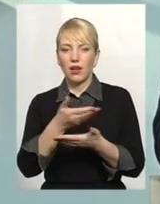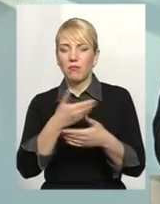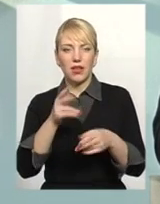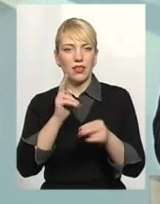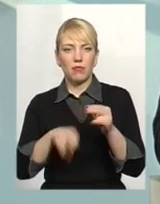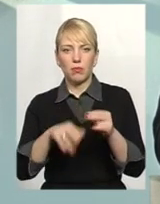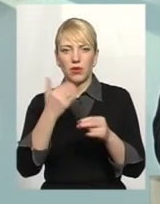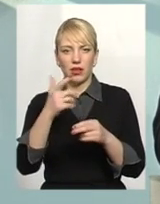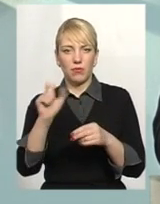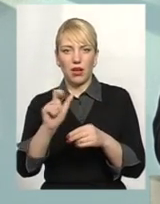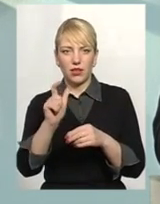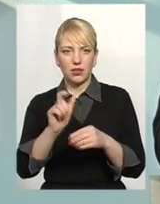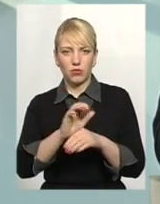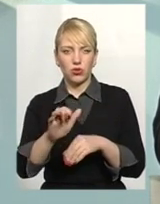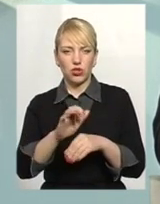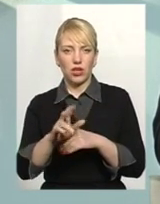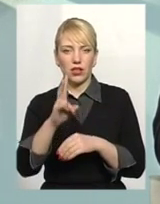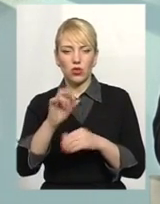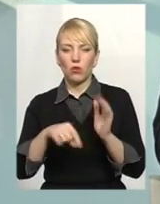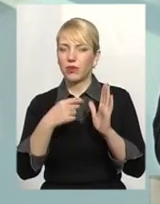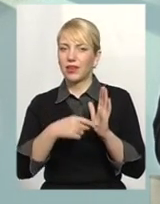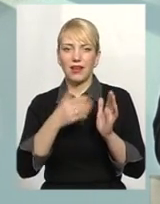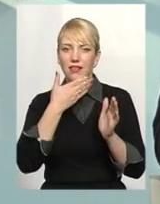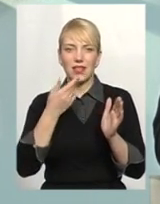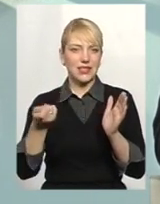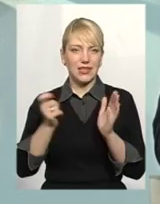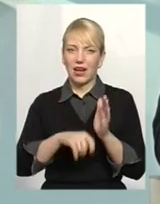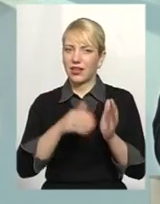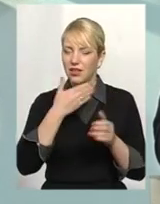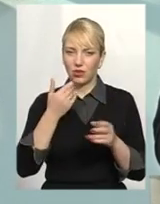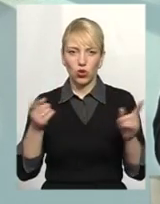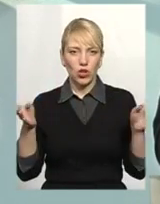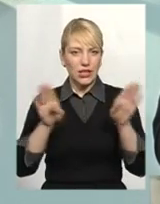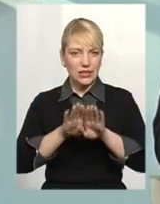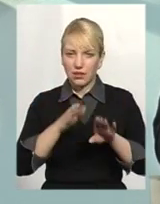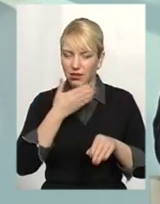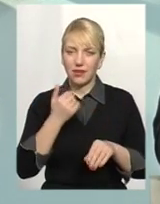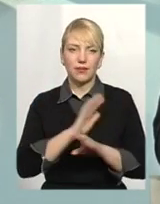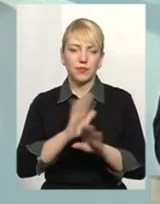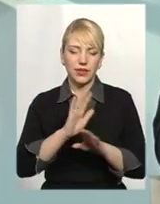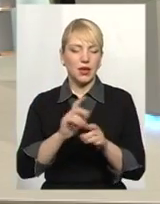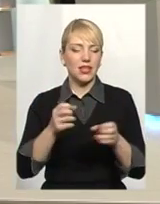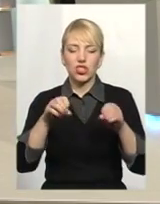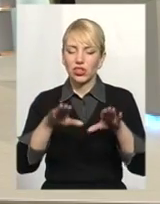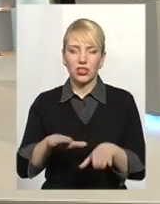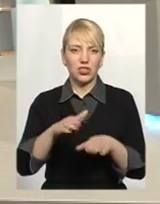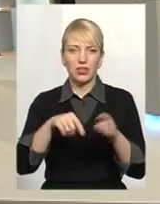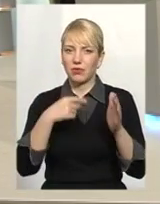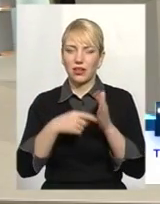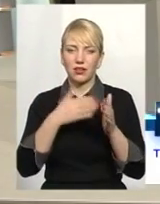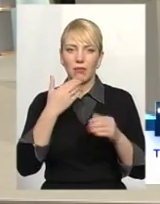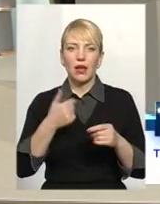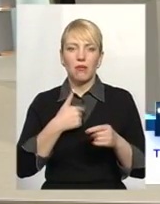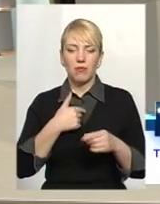припинили їм газопостачання. Але питання не закрите, тобто вони в стадії ще розгляду. Тобто ми з своєї сторони не ставимо